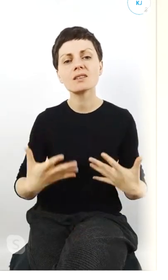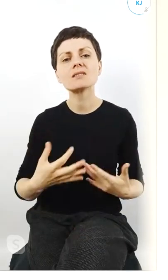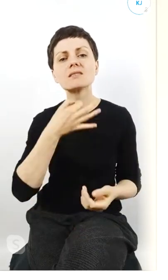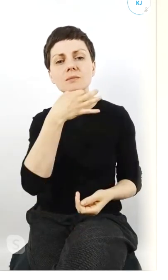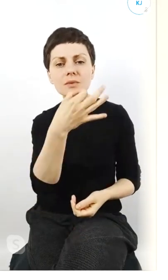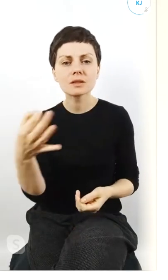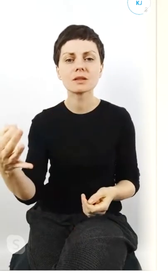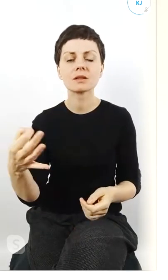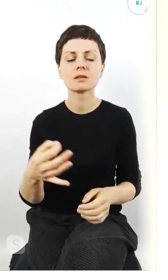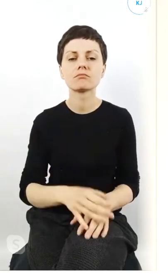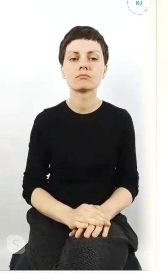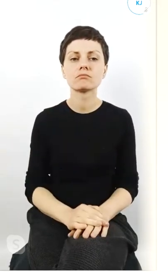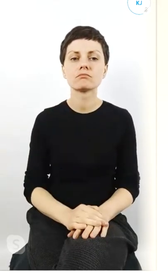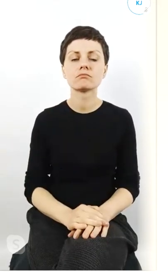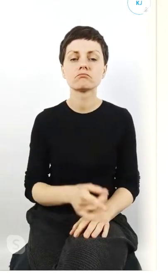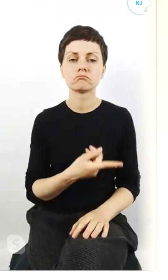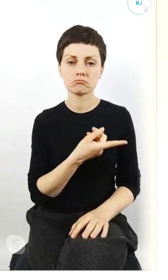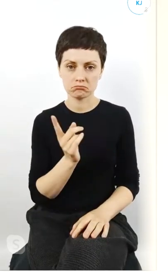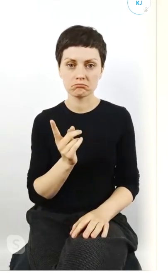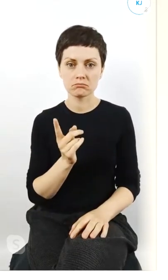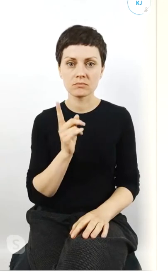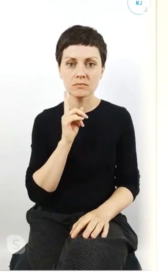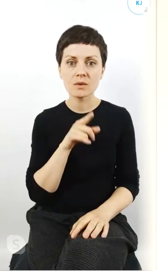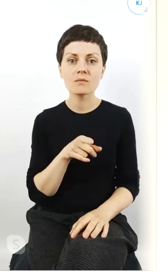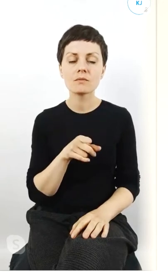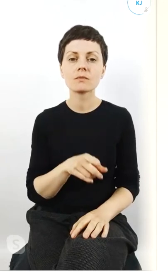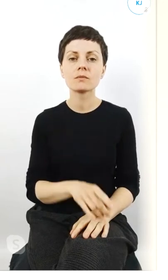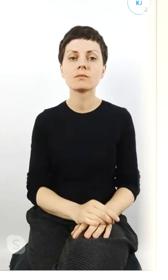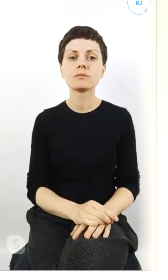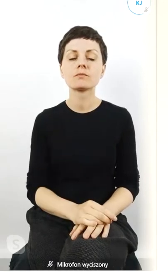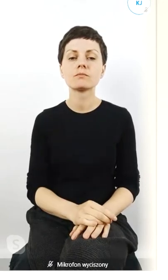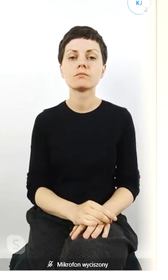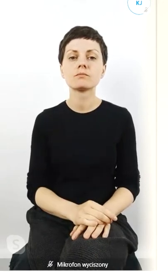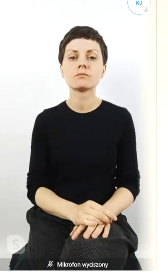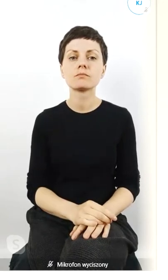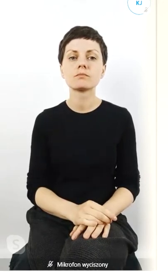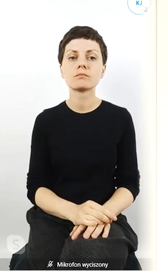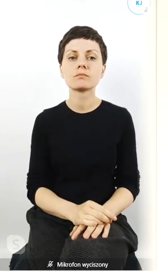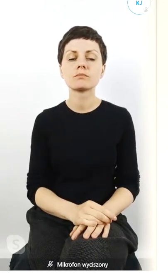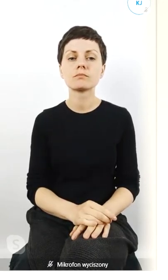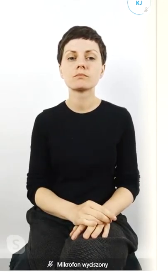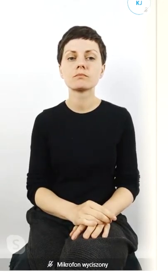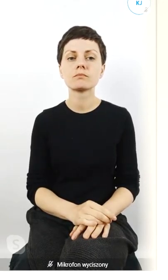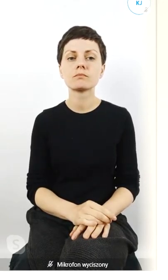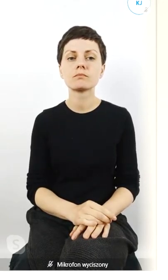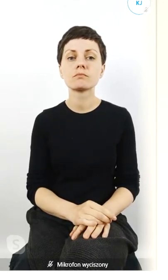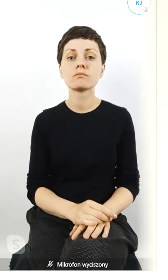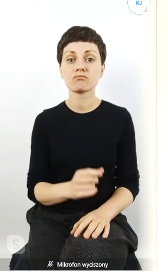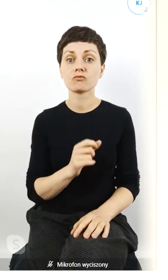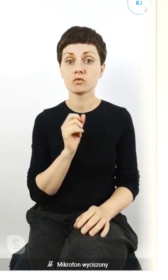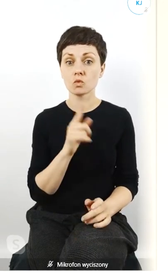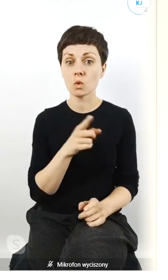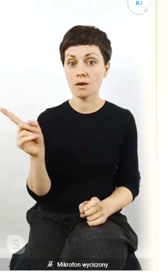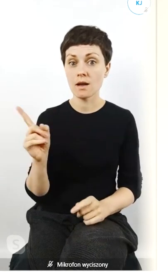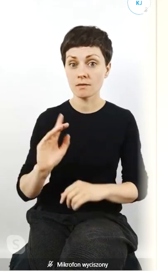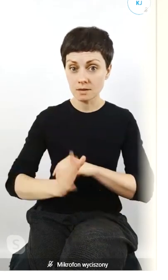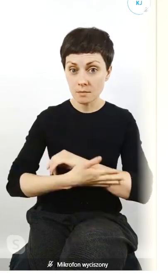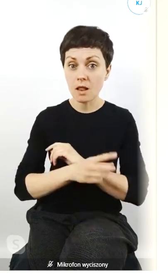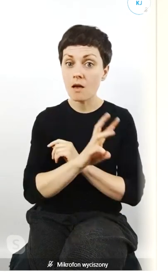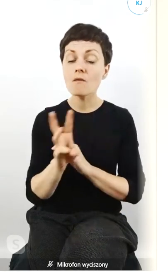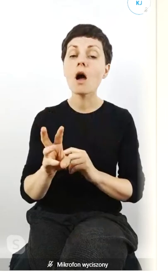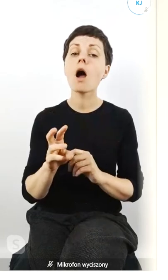czy rzeczywiście są a jeśli tak to w jakim